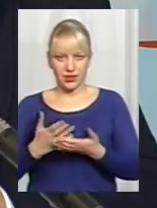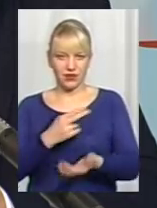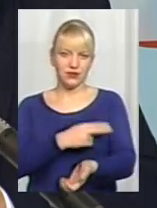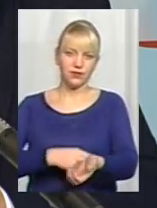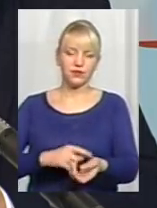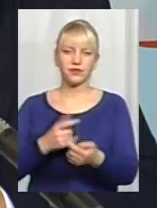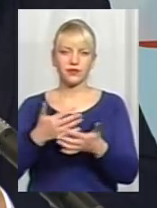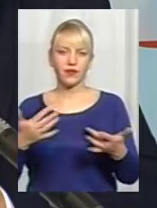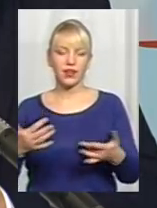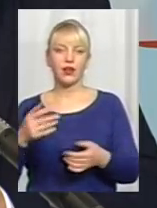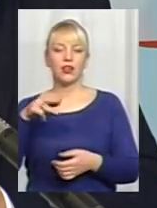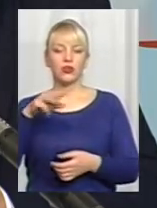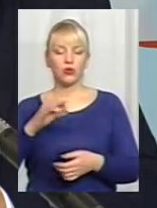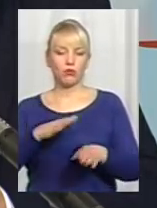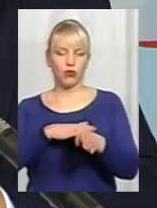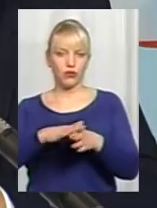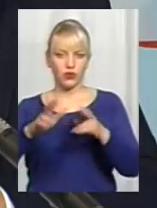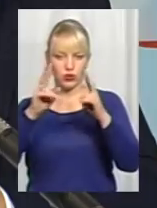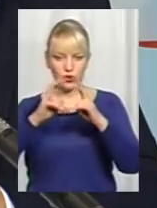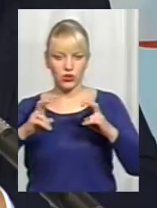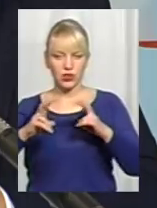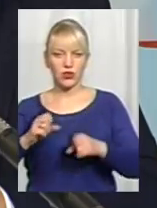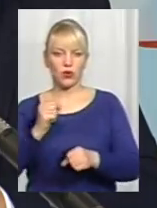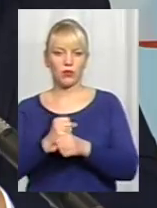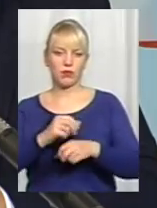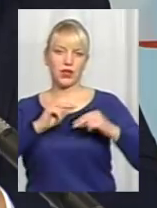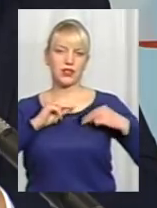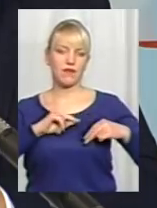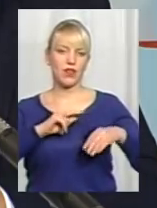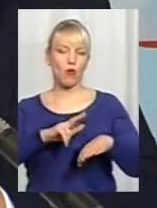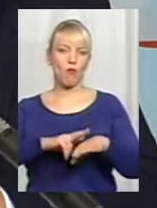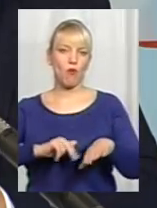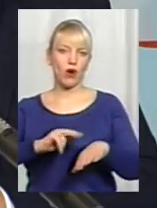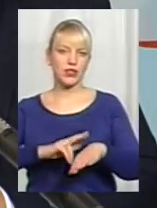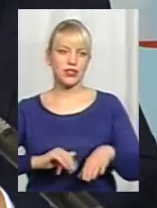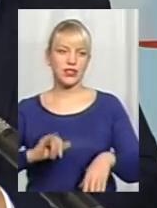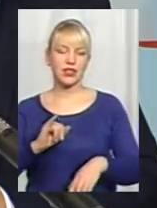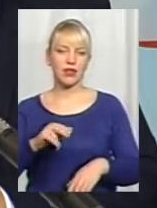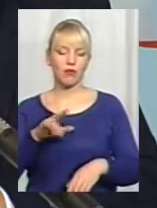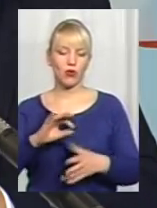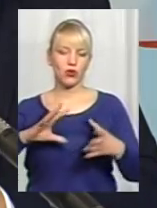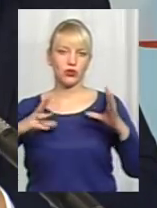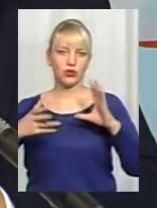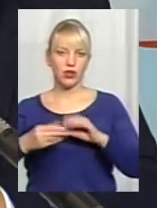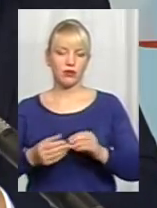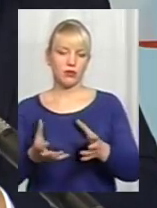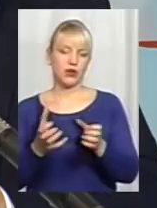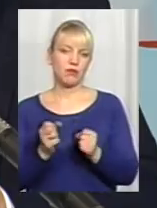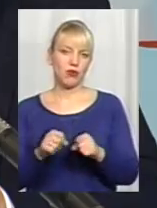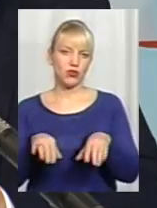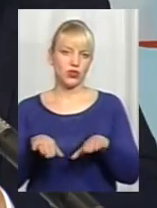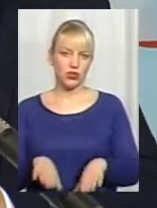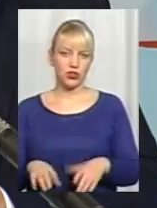повністю розслідування здійснюють працівники поліції, відповідно по результатам приймають рішення,